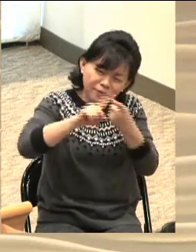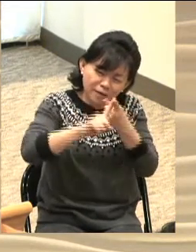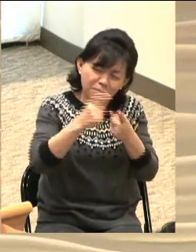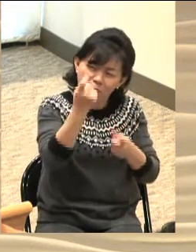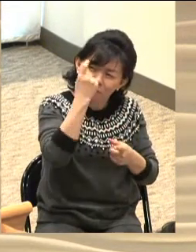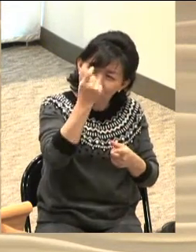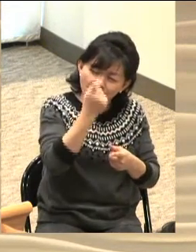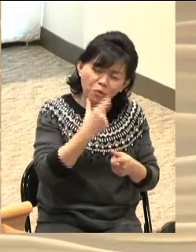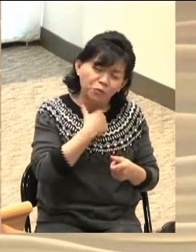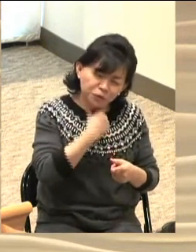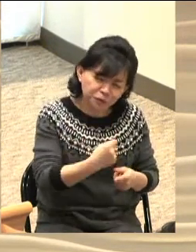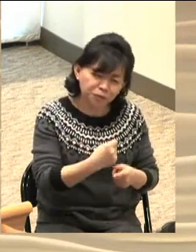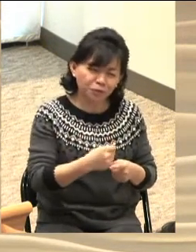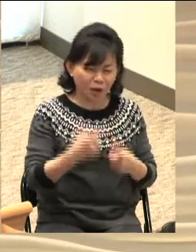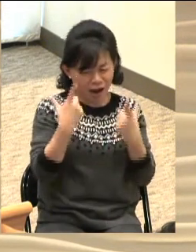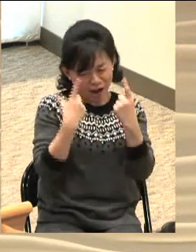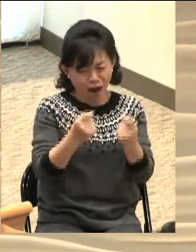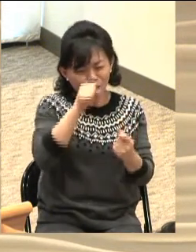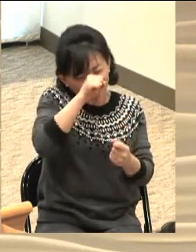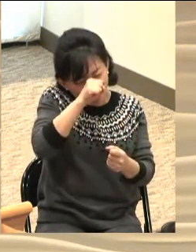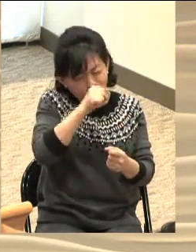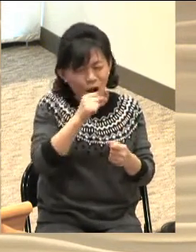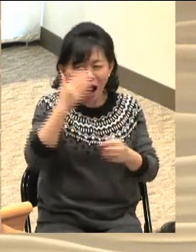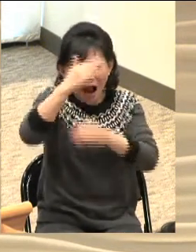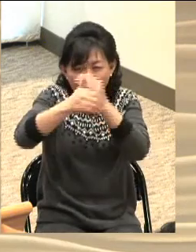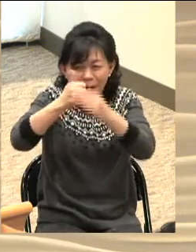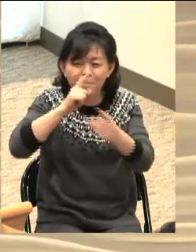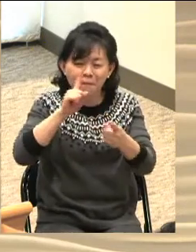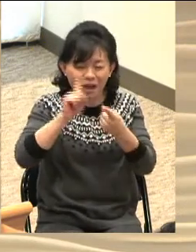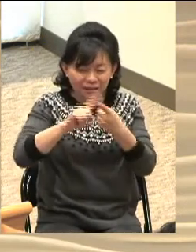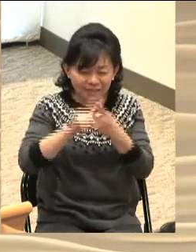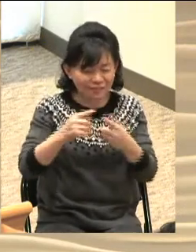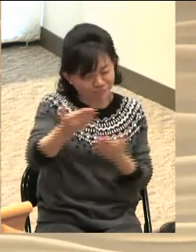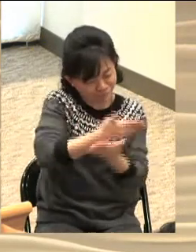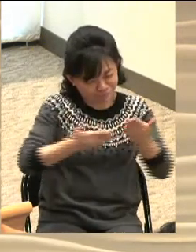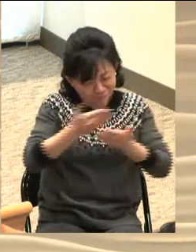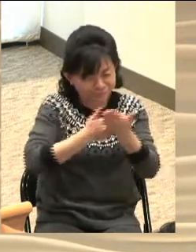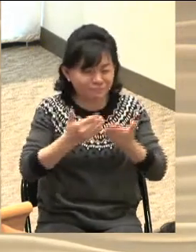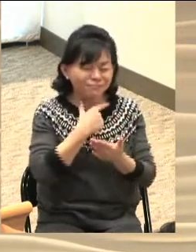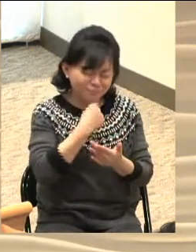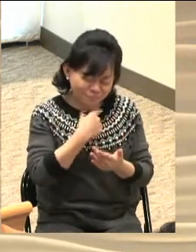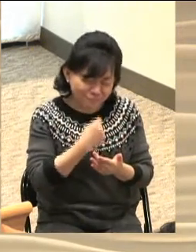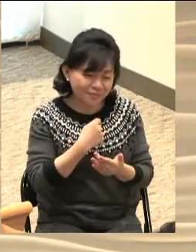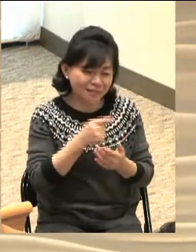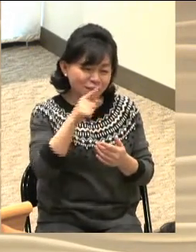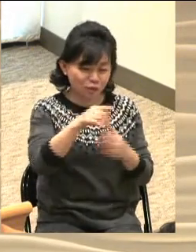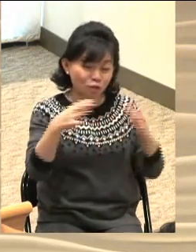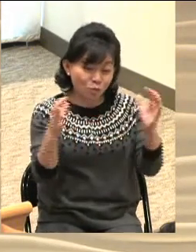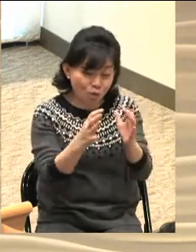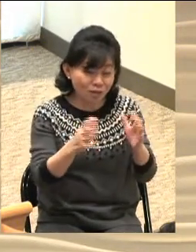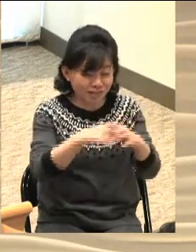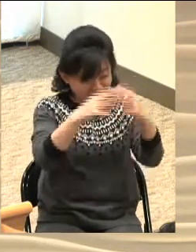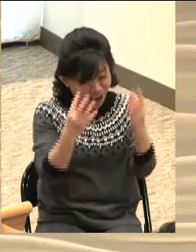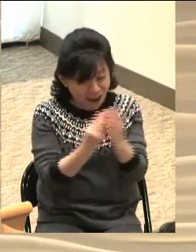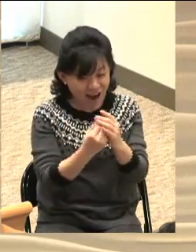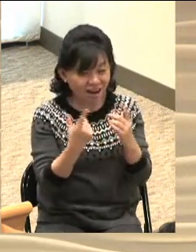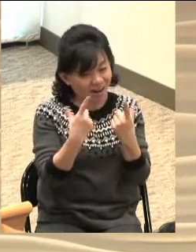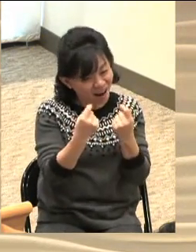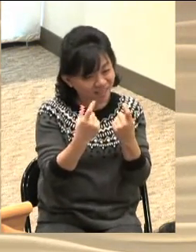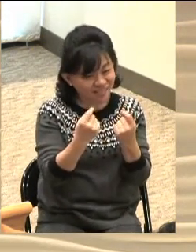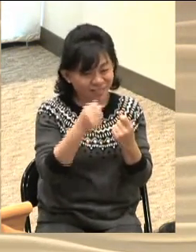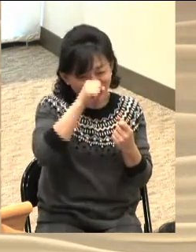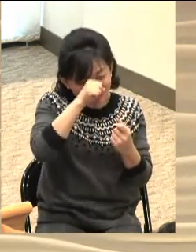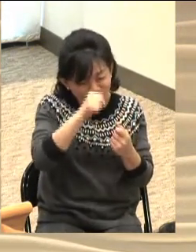그리스도인으로 살아가는 삶에 대해서도 막 이야기하고 싶고 물어보고 싶고 그 셀 모임 친구들은 다 자기에게는